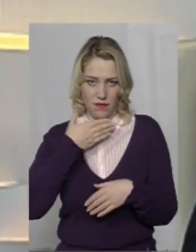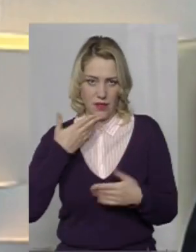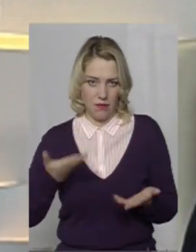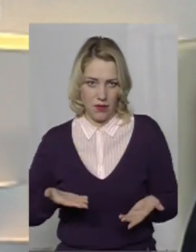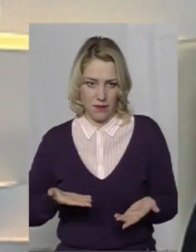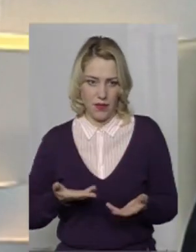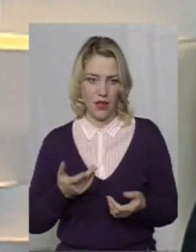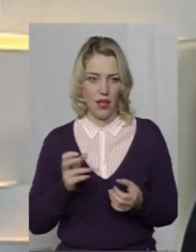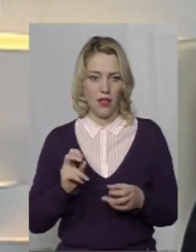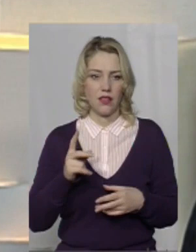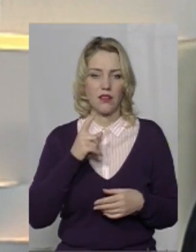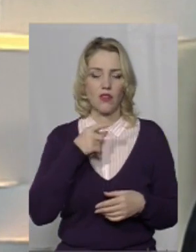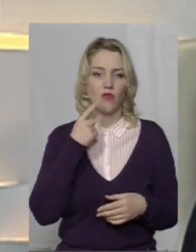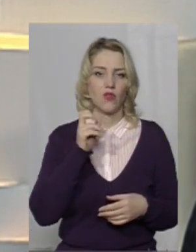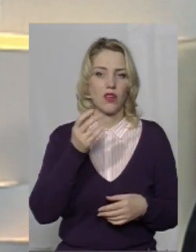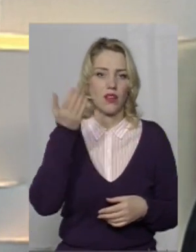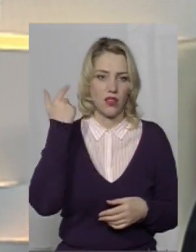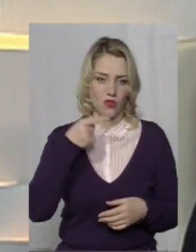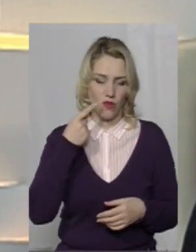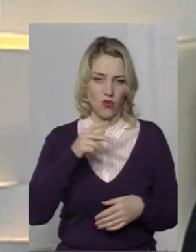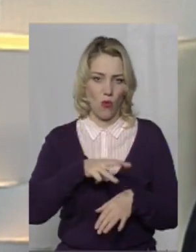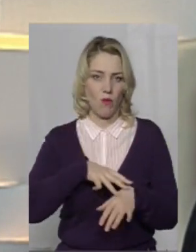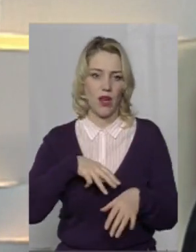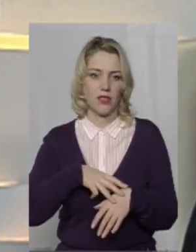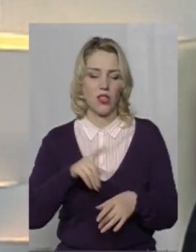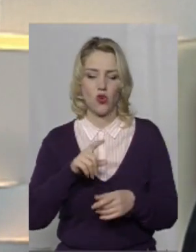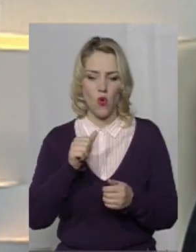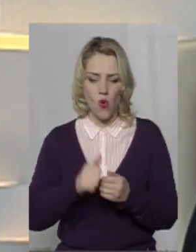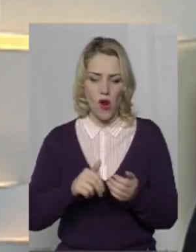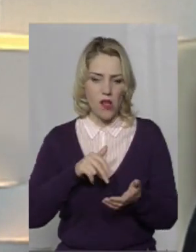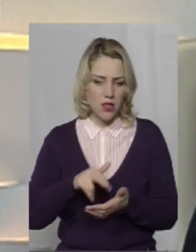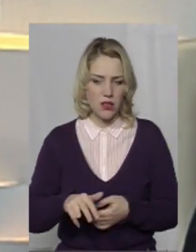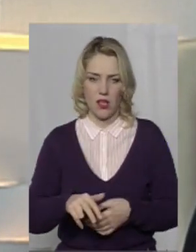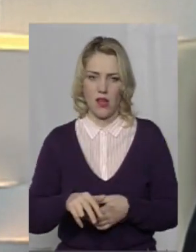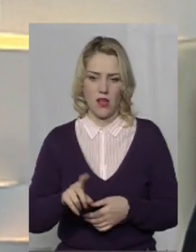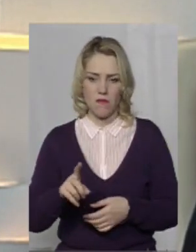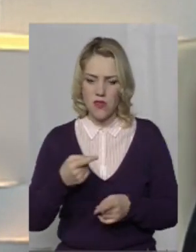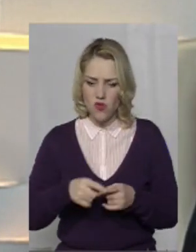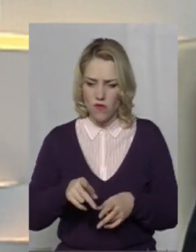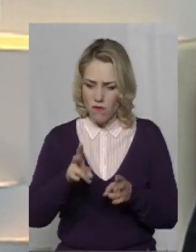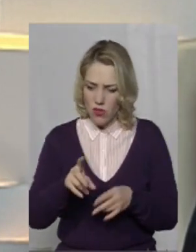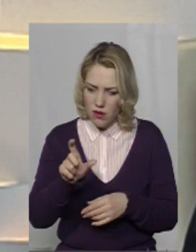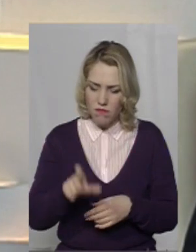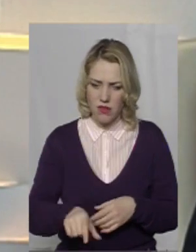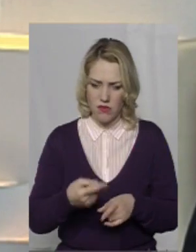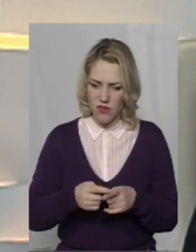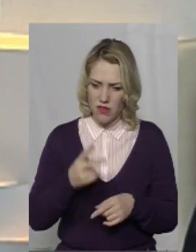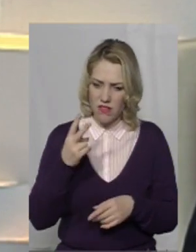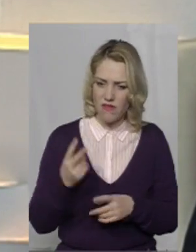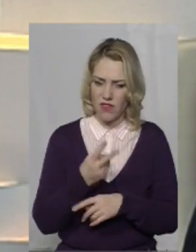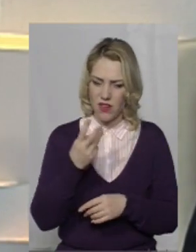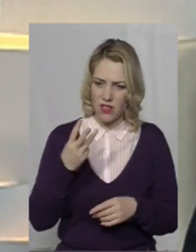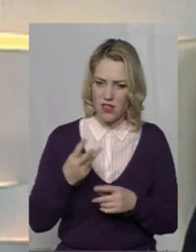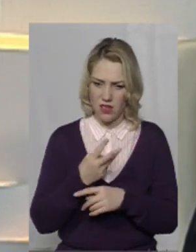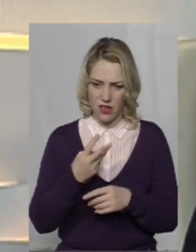якщо можна сказати, як було раніше в міліції, що кожен йде, і ми цього потерпілого там по два, по три рази